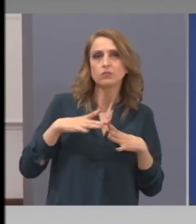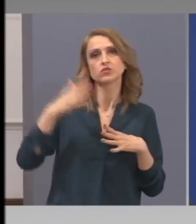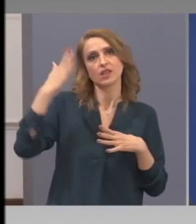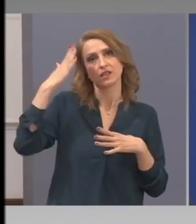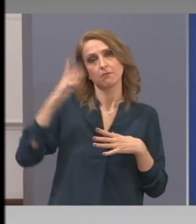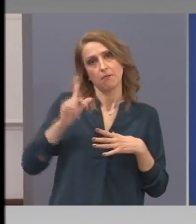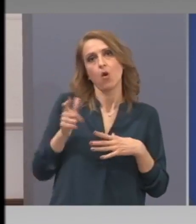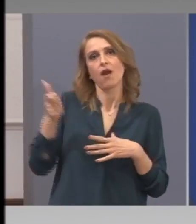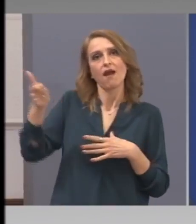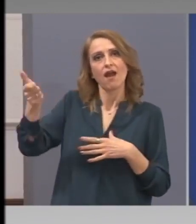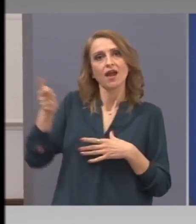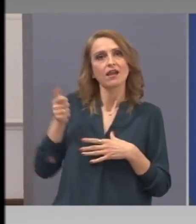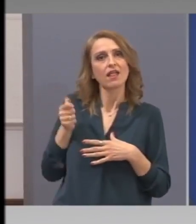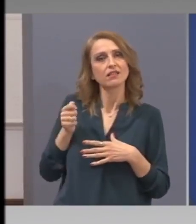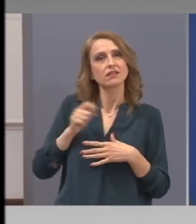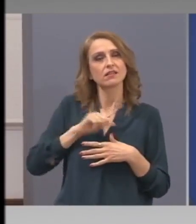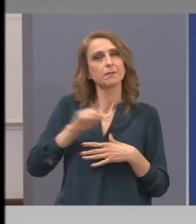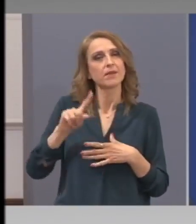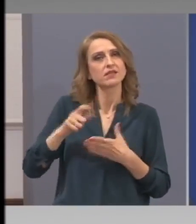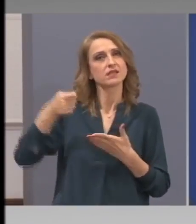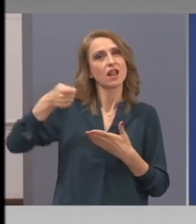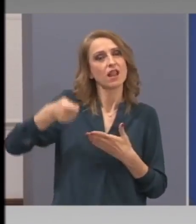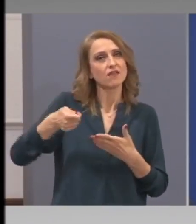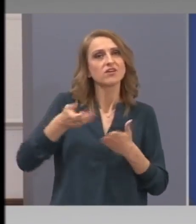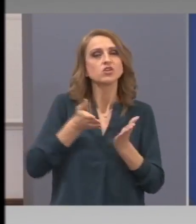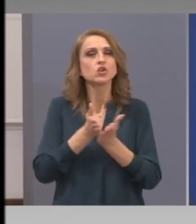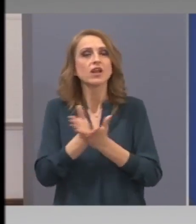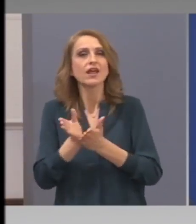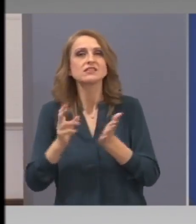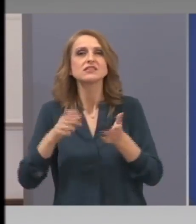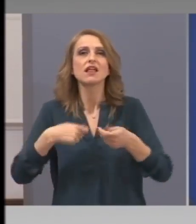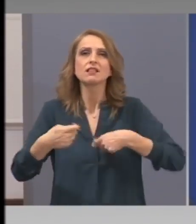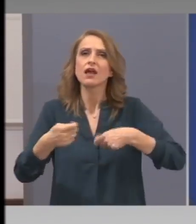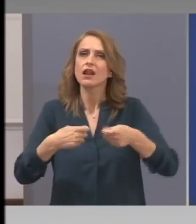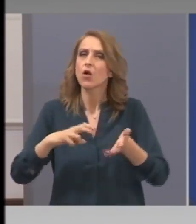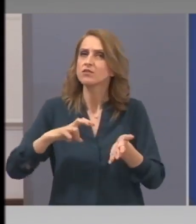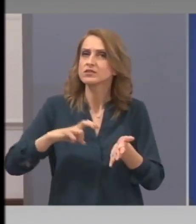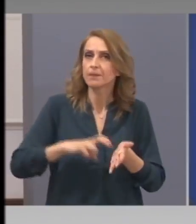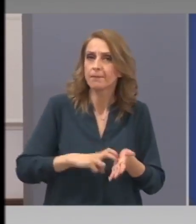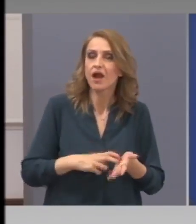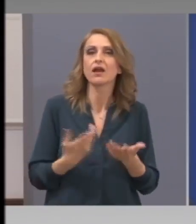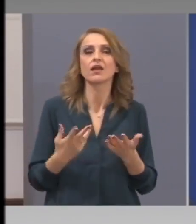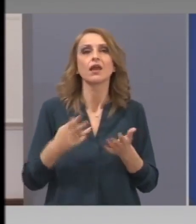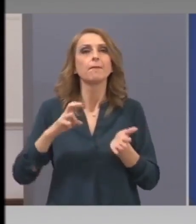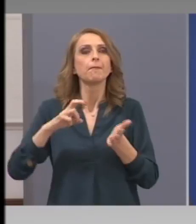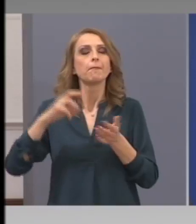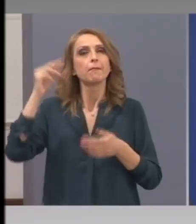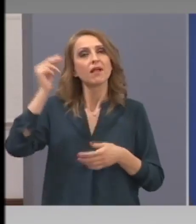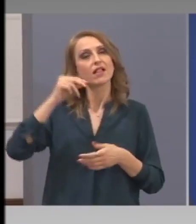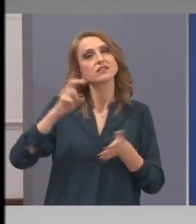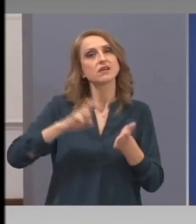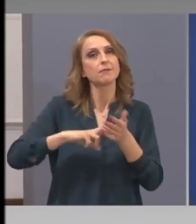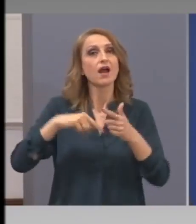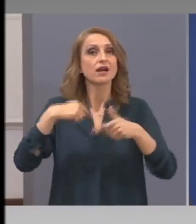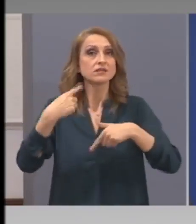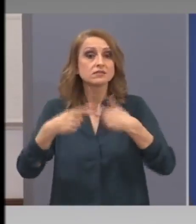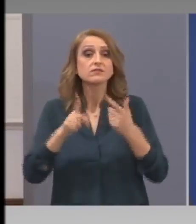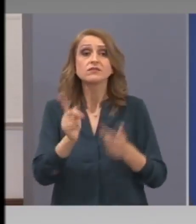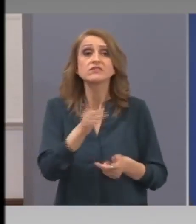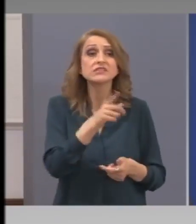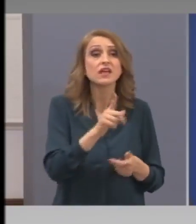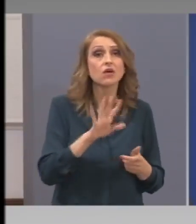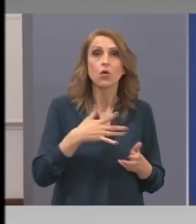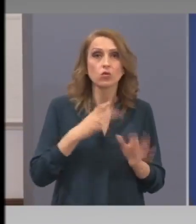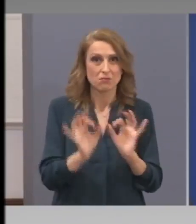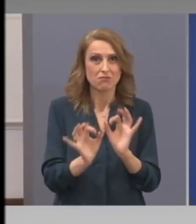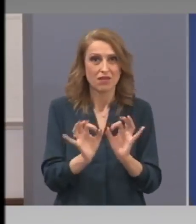Там, това, което се предвижда, е чрез търговските банки и през Българската банка за развитие да се ръде възможност на всеки един такъв засегнат